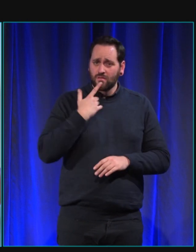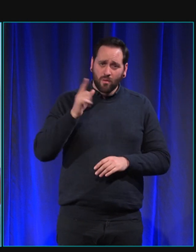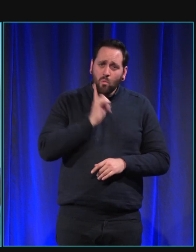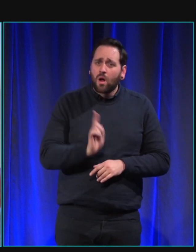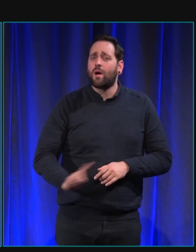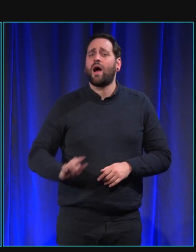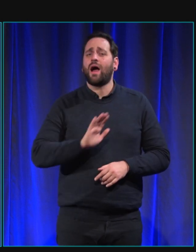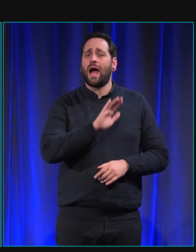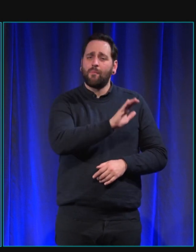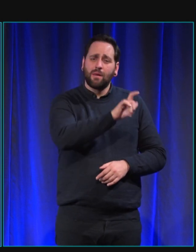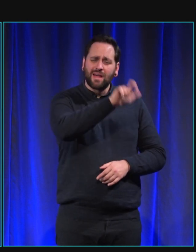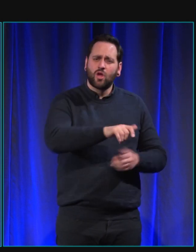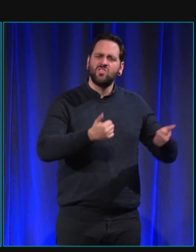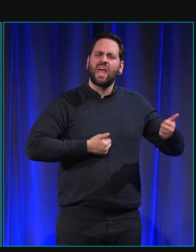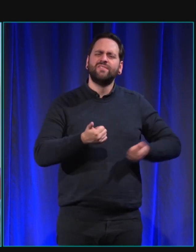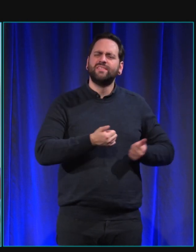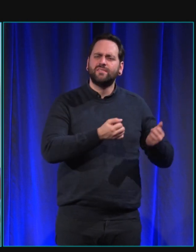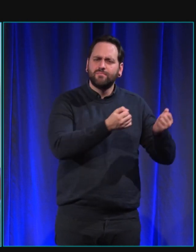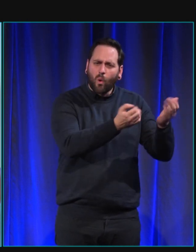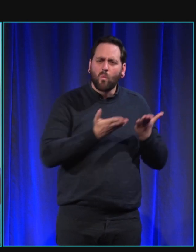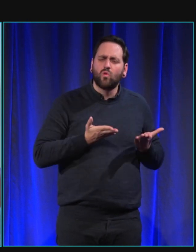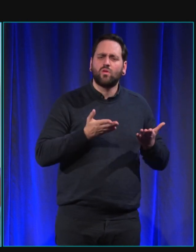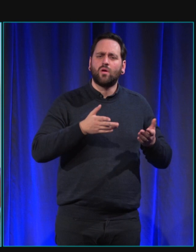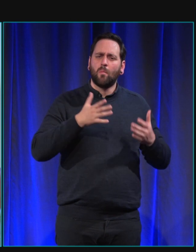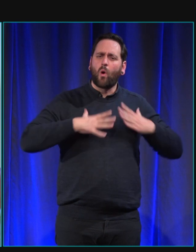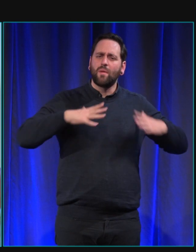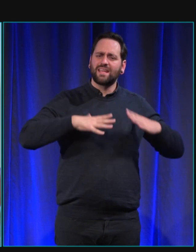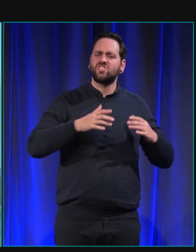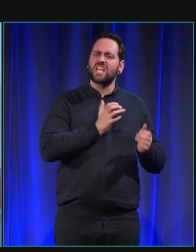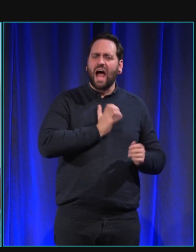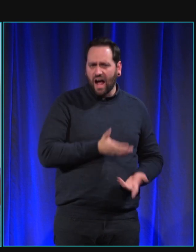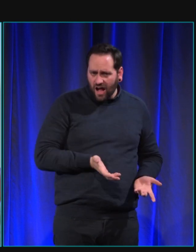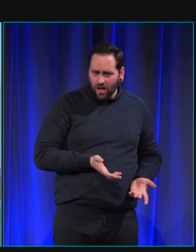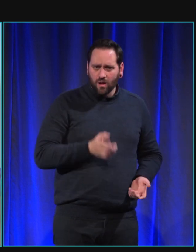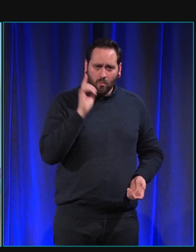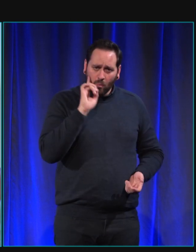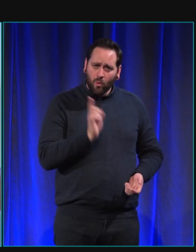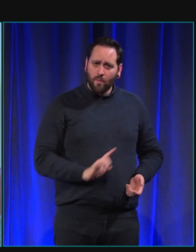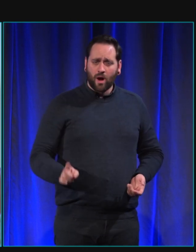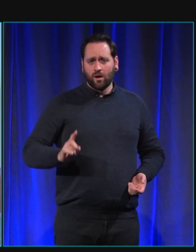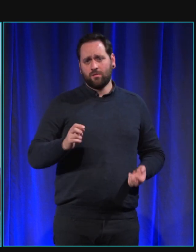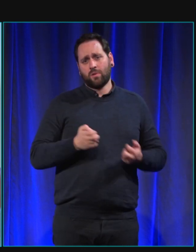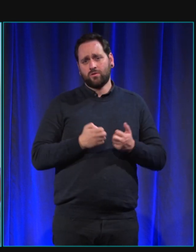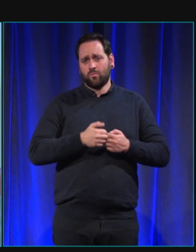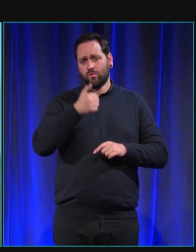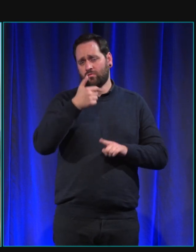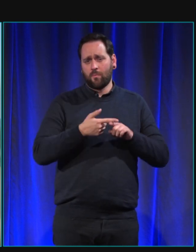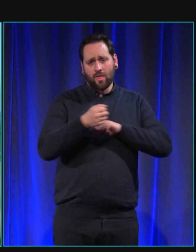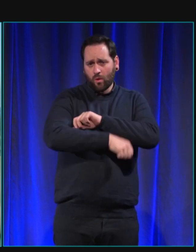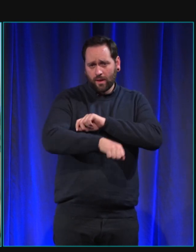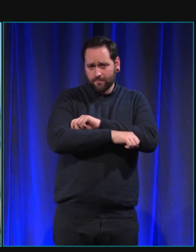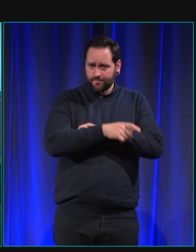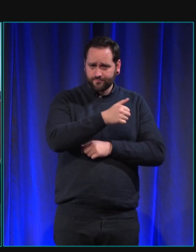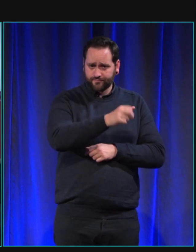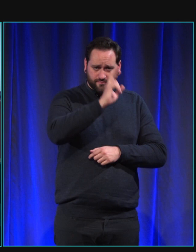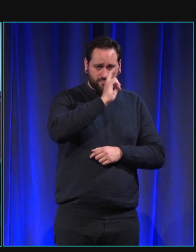apprenne pendant je ne sais pas une durée bien particulière tel jour en particulier à avoir son promeneur régulièrement pour pas que ce soit